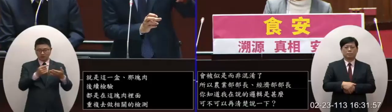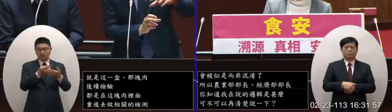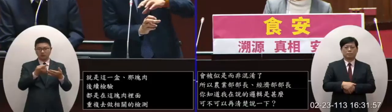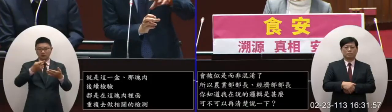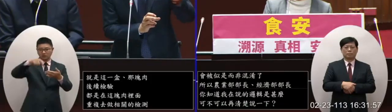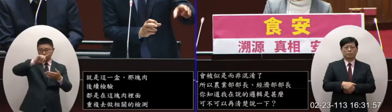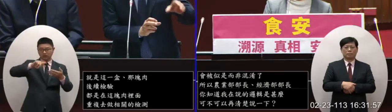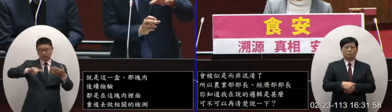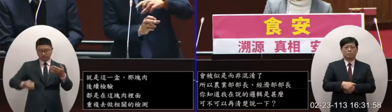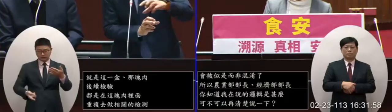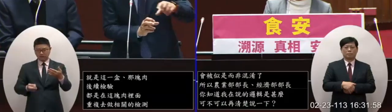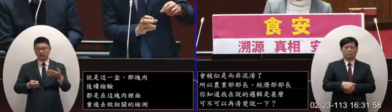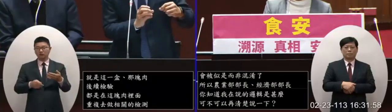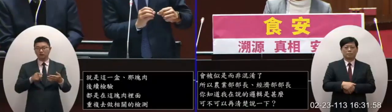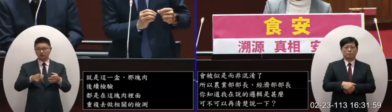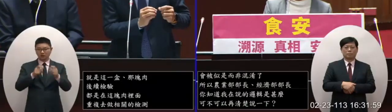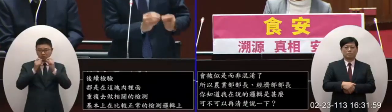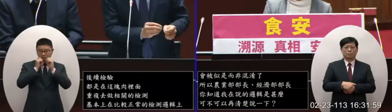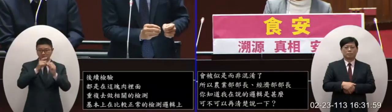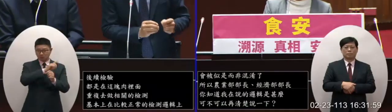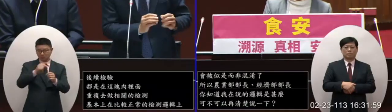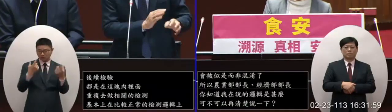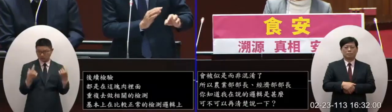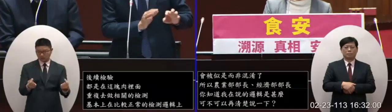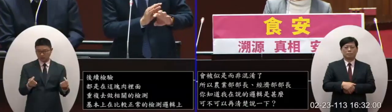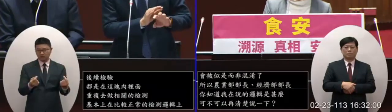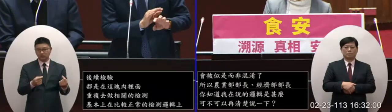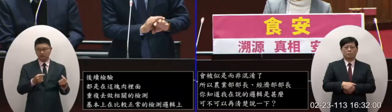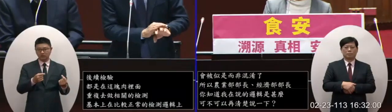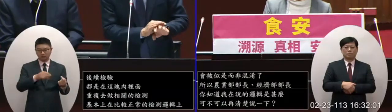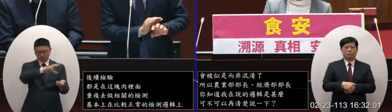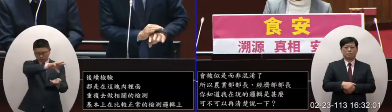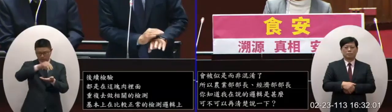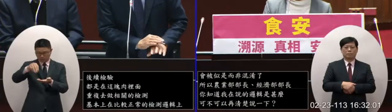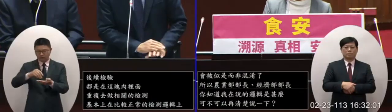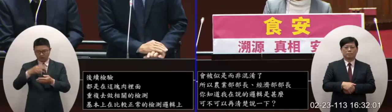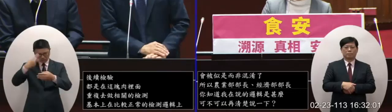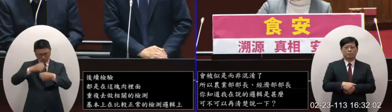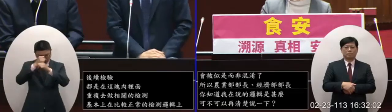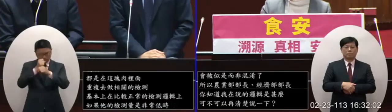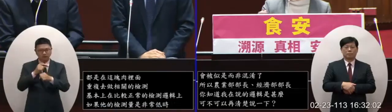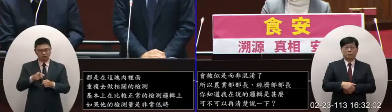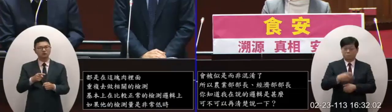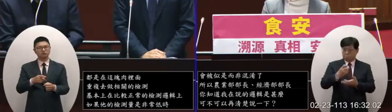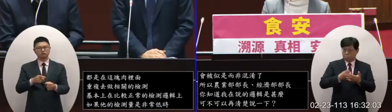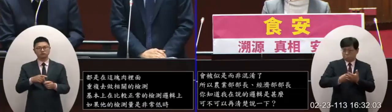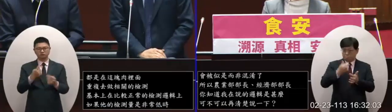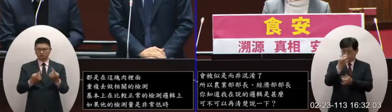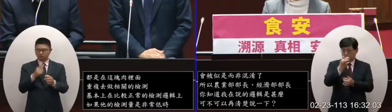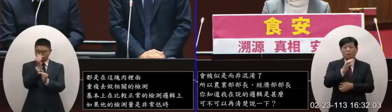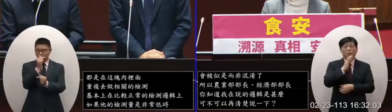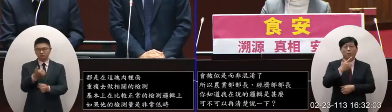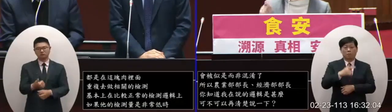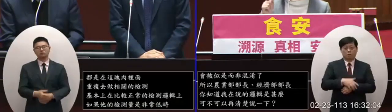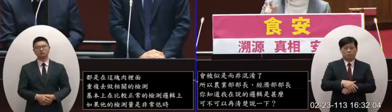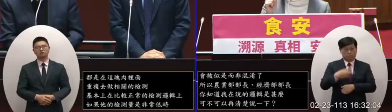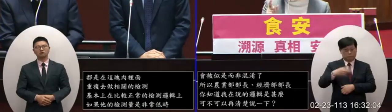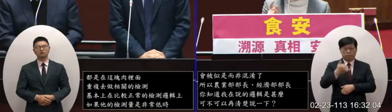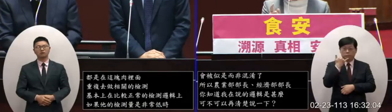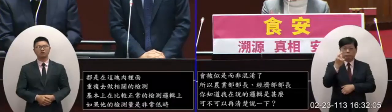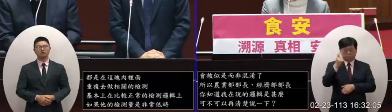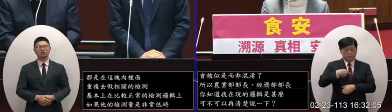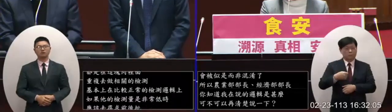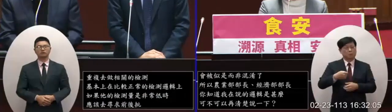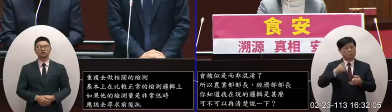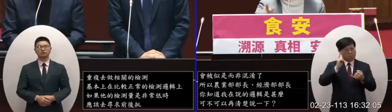履歷追蹤其他不同的同品項產品再去做確認這樣的話會是比較嚴謹的比較嚴謹又完成是不是而且才能夠